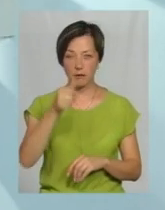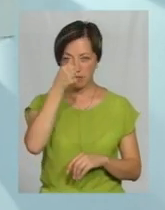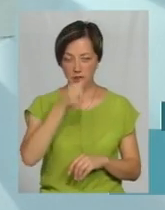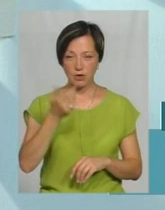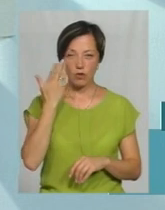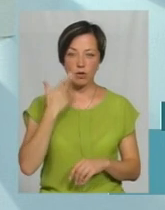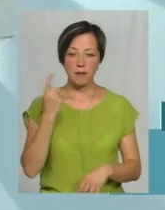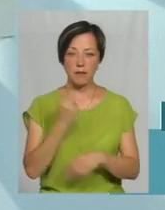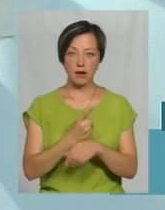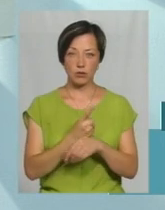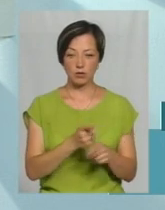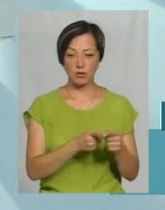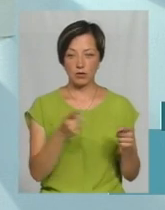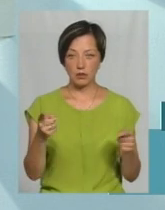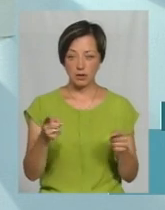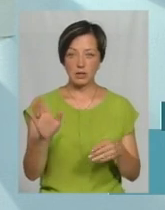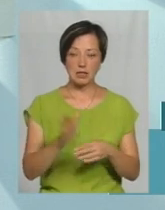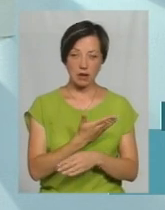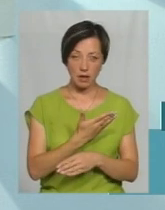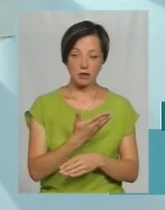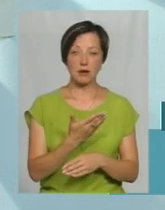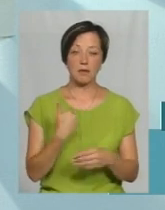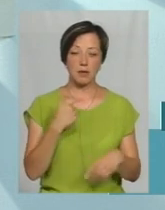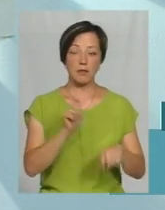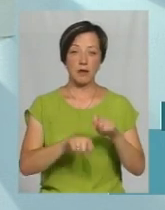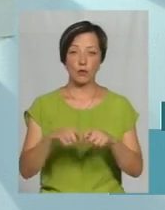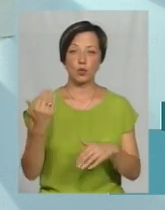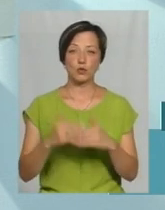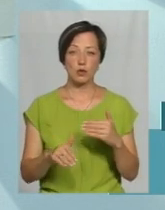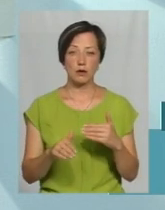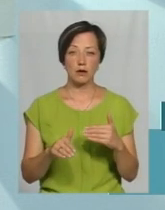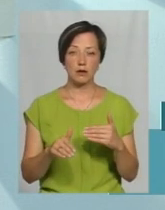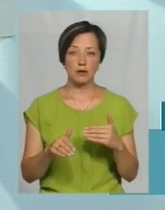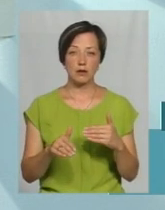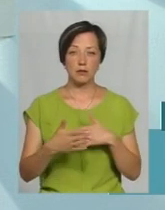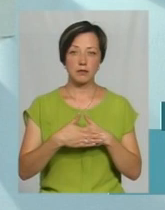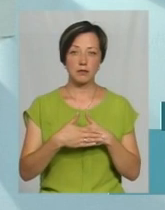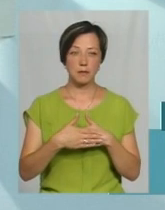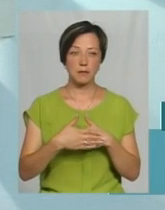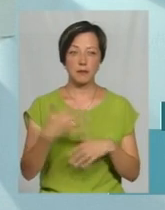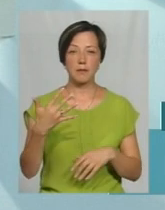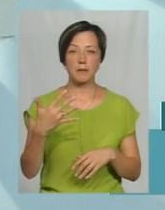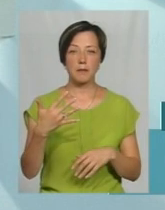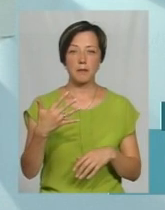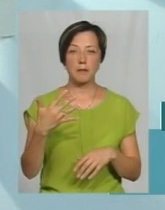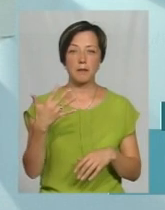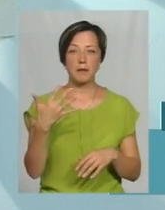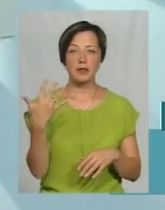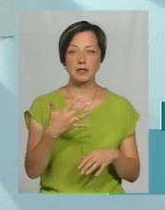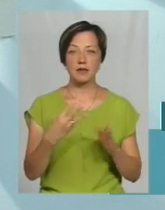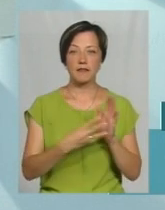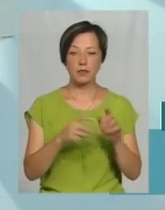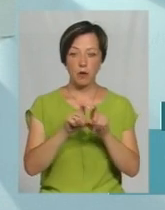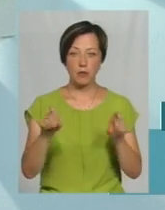мораторій знятий, ми перевірили близько 58 об'єктів,